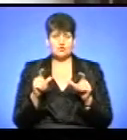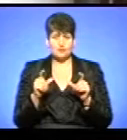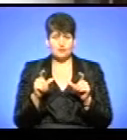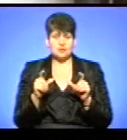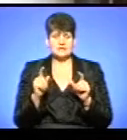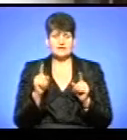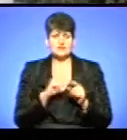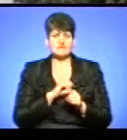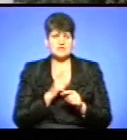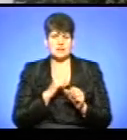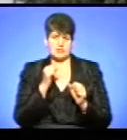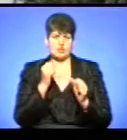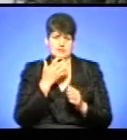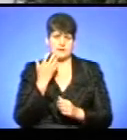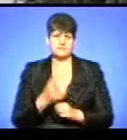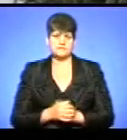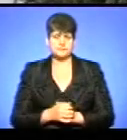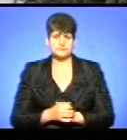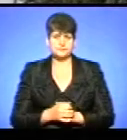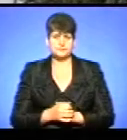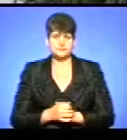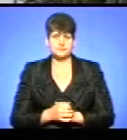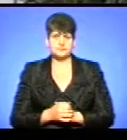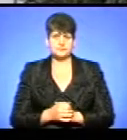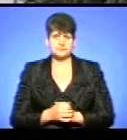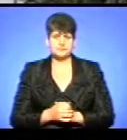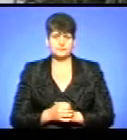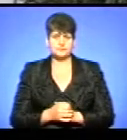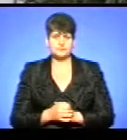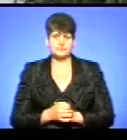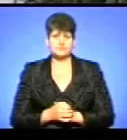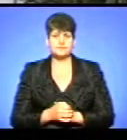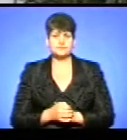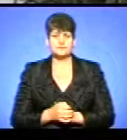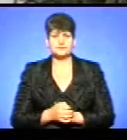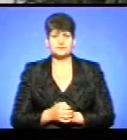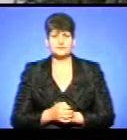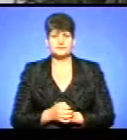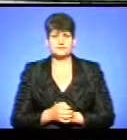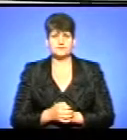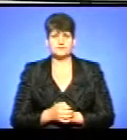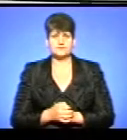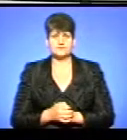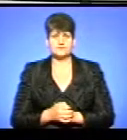найлютіші морози тепло. Богдана Сарабун, Юрій Багрій, Андрій Прокопів. Новини.